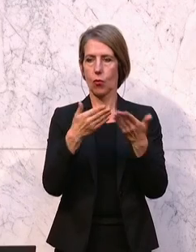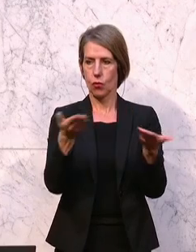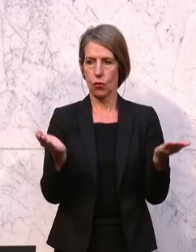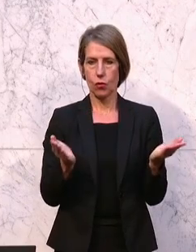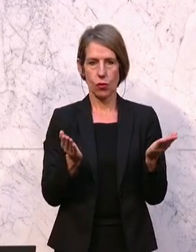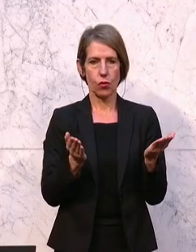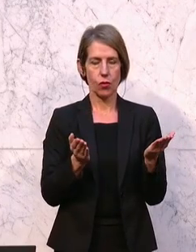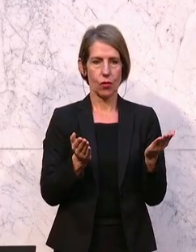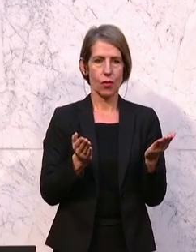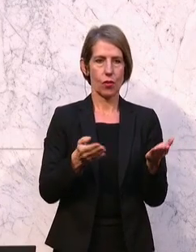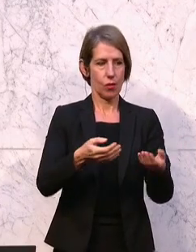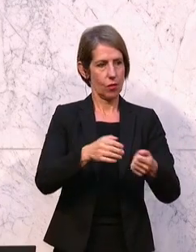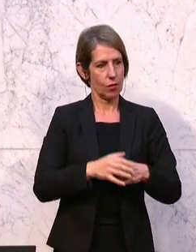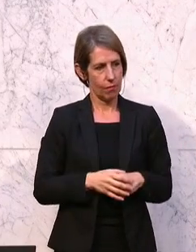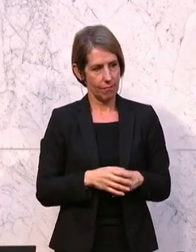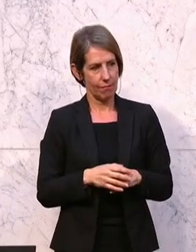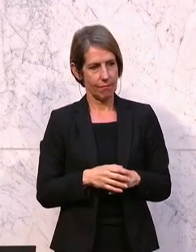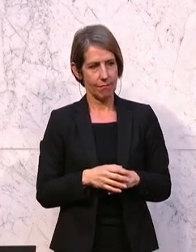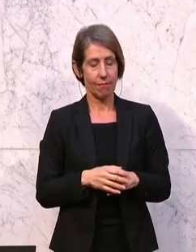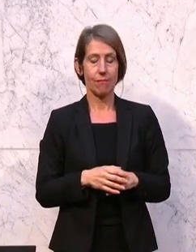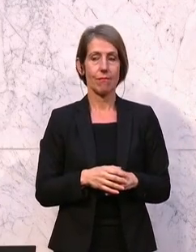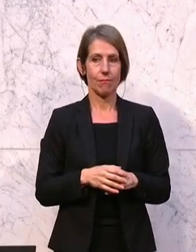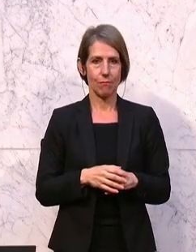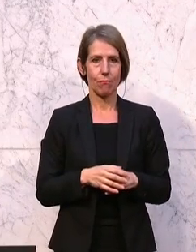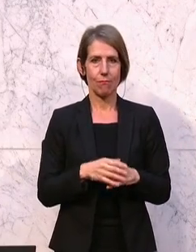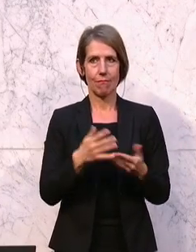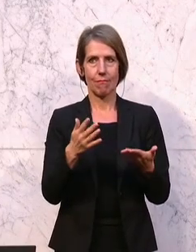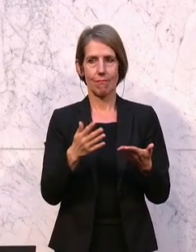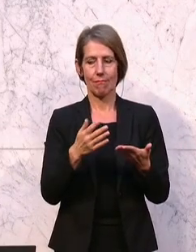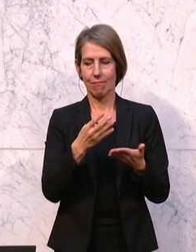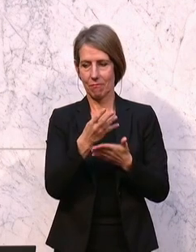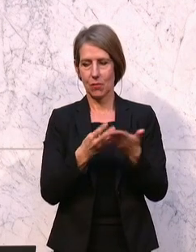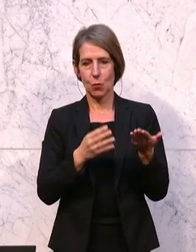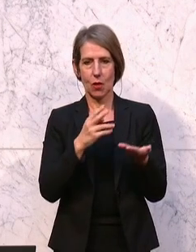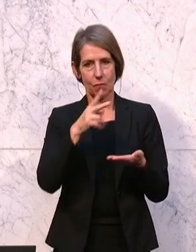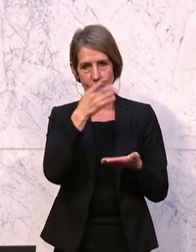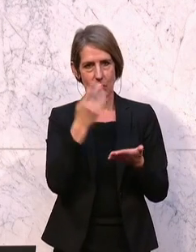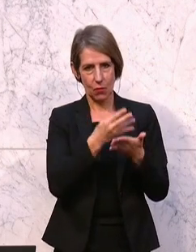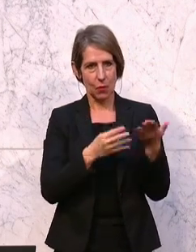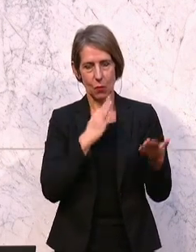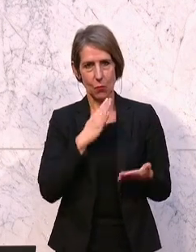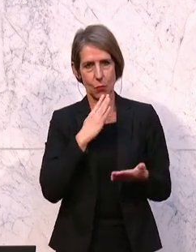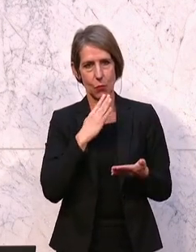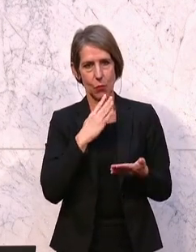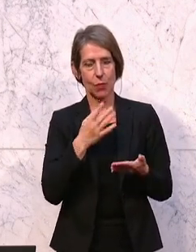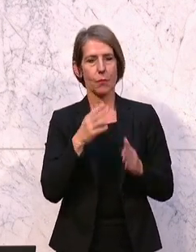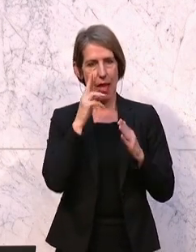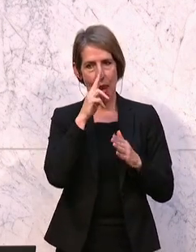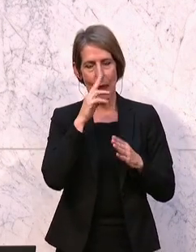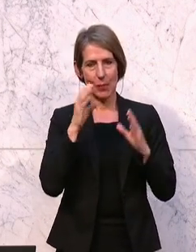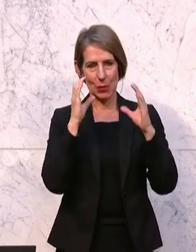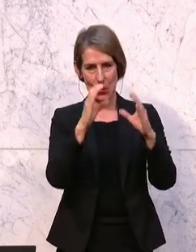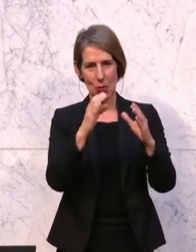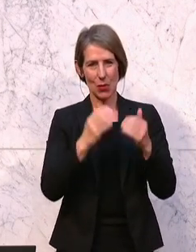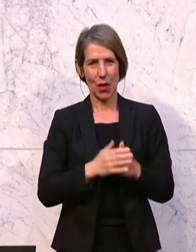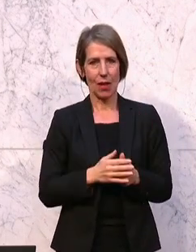Ein Wort ist von den Grünen, Olga Voglauer. Doma in Tukainer Tribuna. Liebe Zuseherinnen und